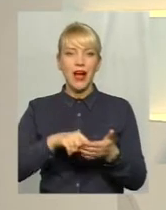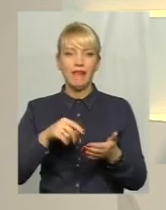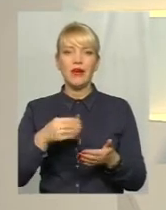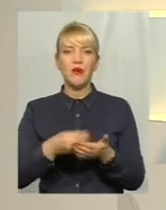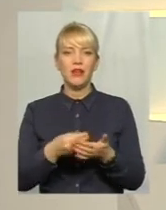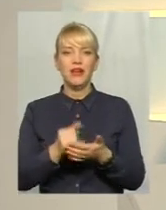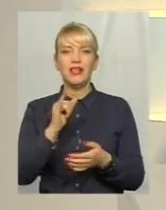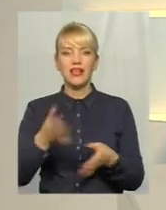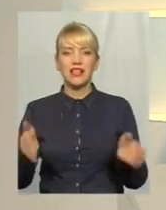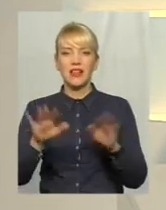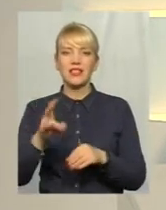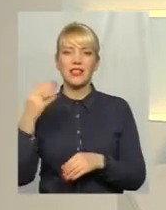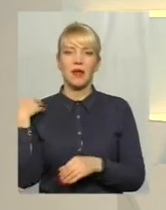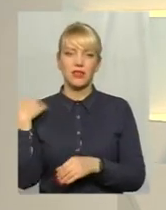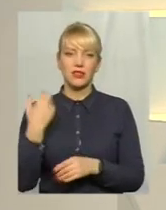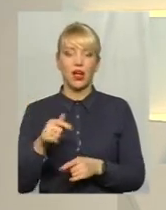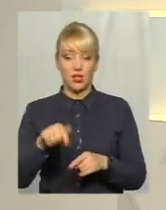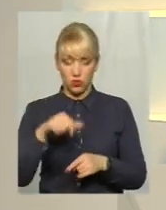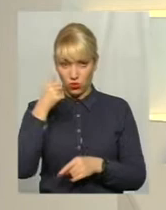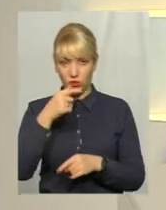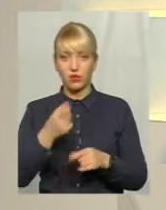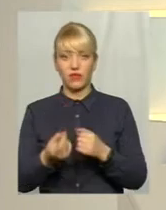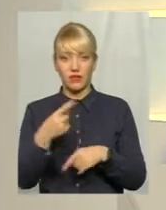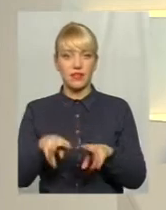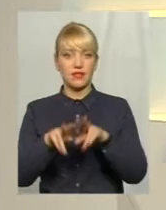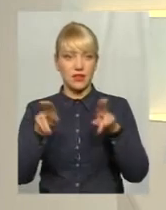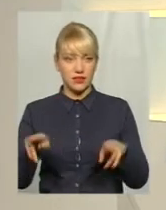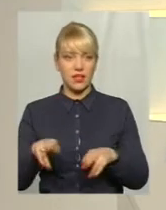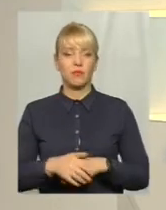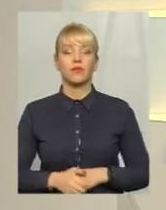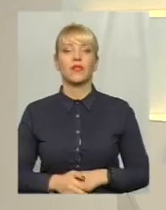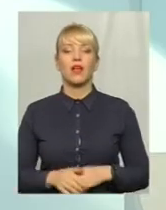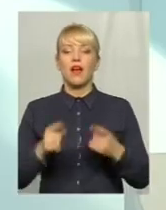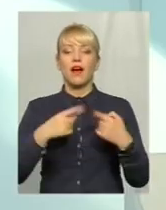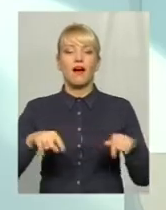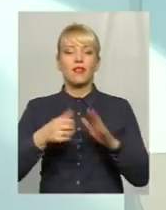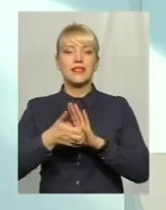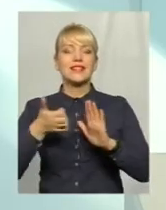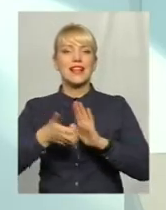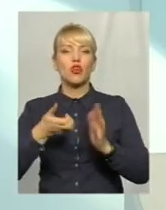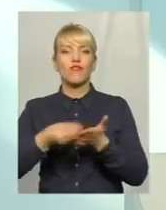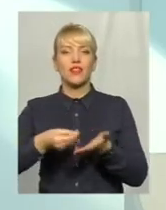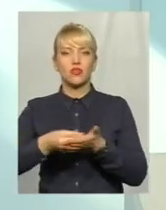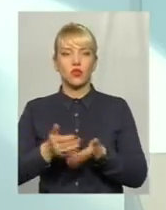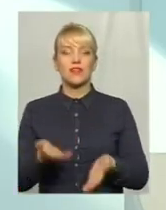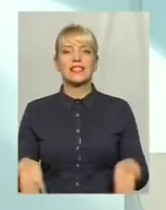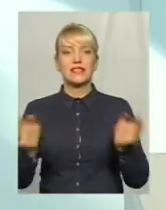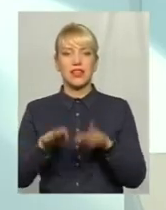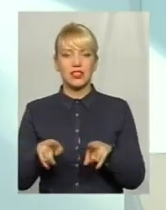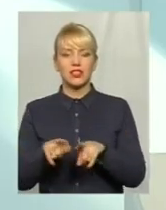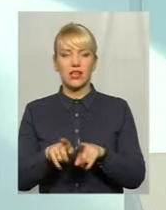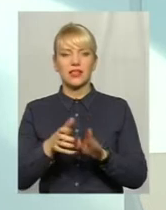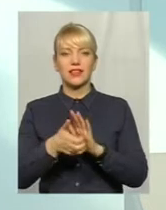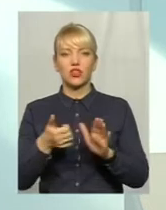залишили на плечах. Цього року виявляється так само? Галузь недофінансована і вона залишиться недофінансована ще